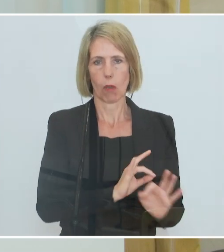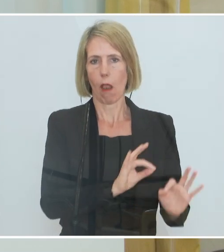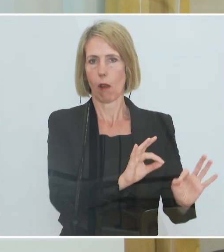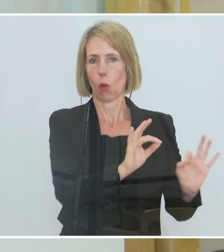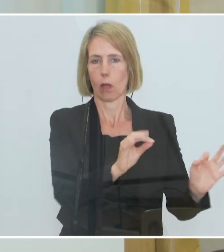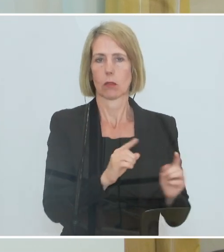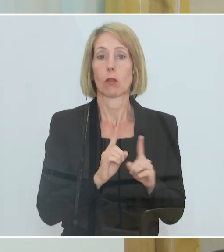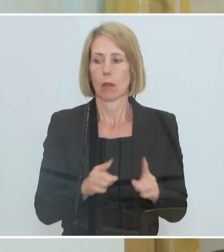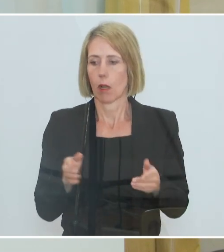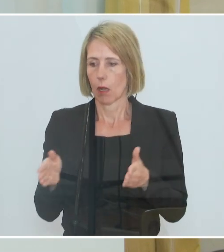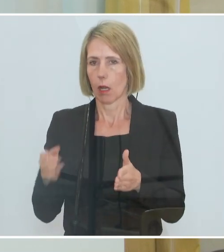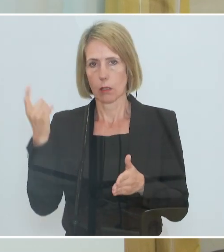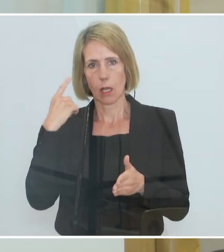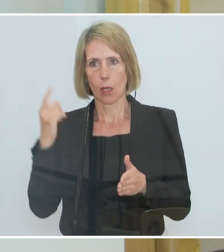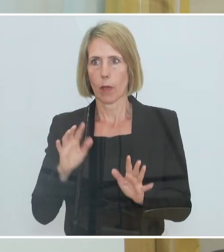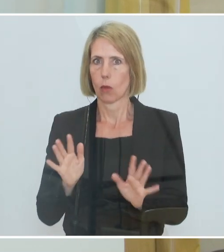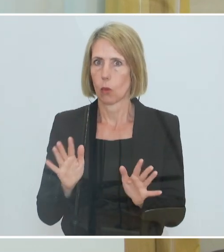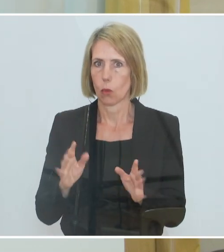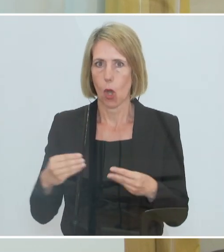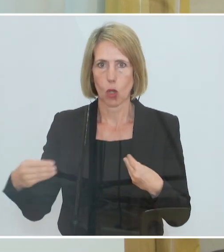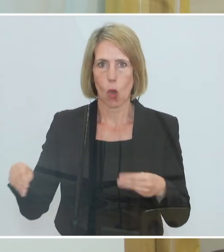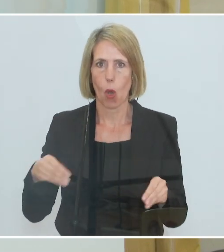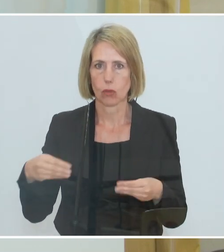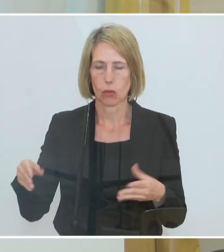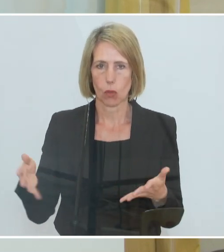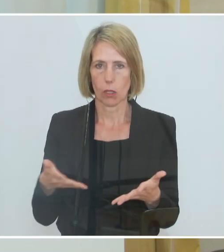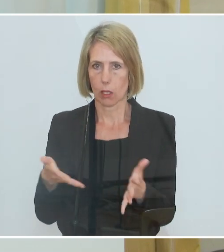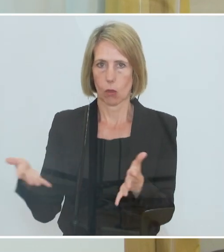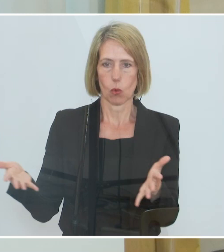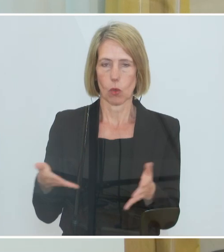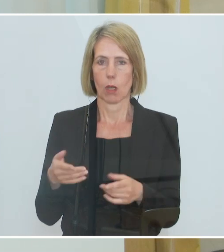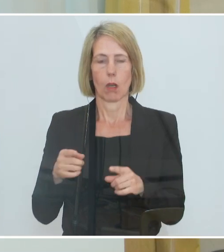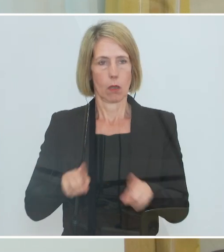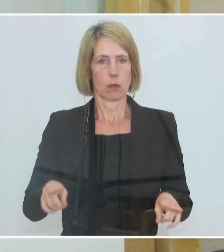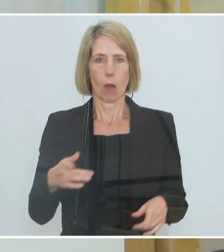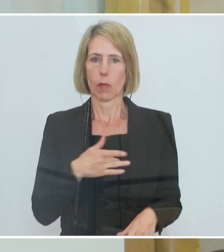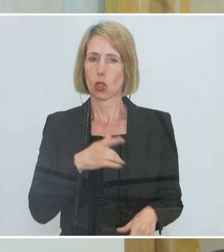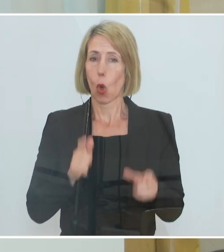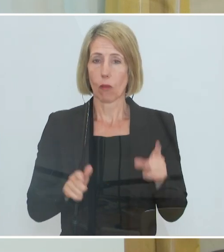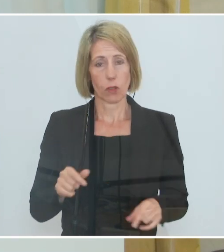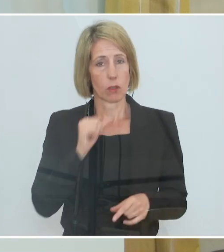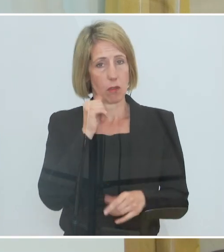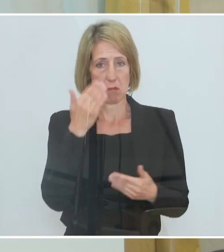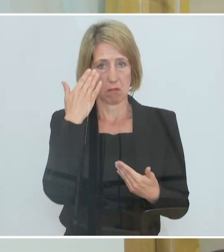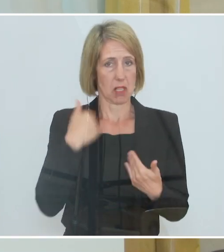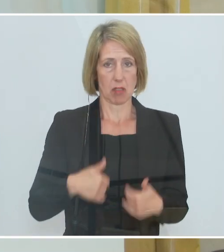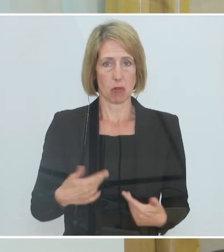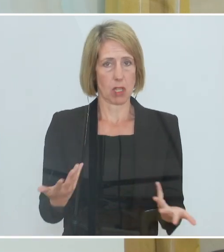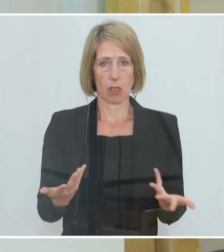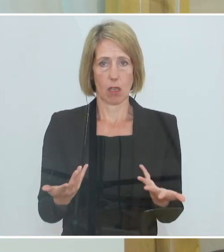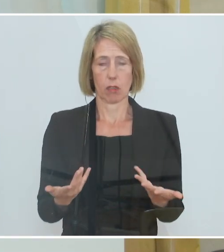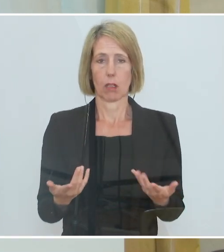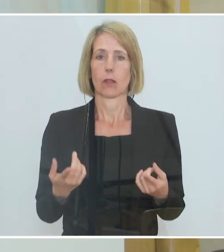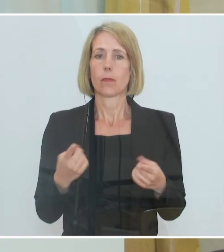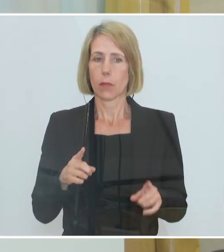gemeint haben, naja, das ist alles viel zu großzügig und da haben sich die Betroffenen nicht ausgekannt, die Unternehmen nicht ausgekannt. Und daher